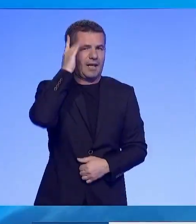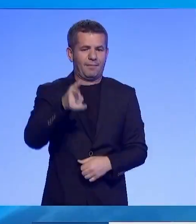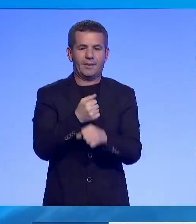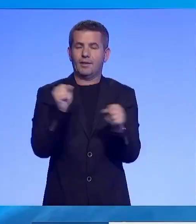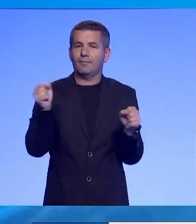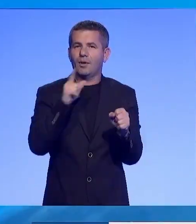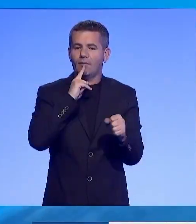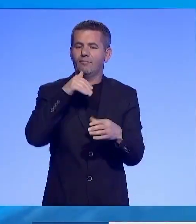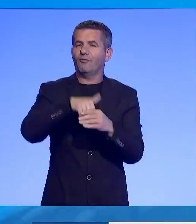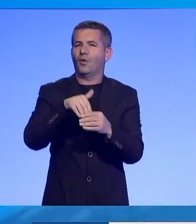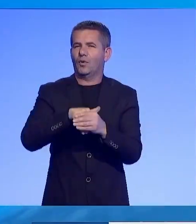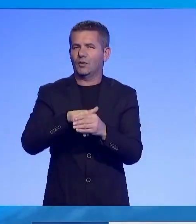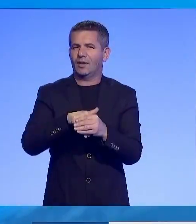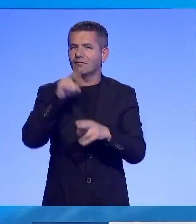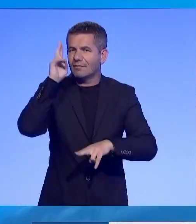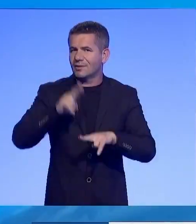për votuese.